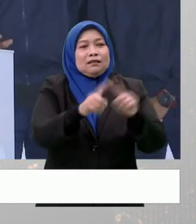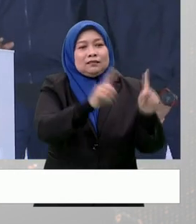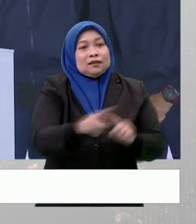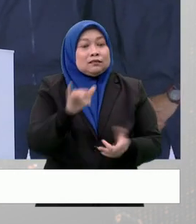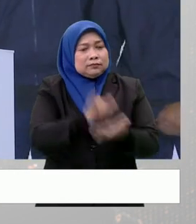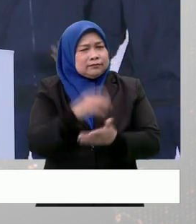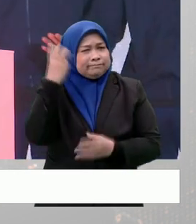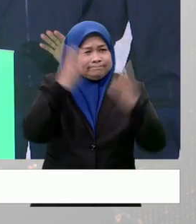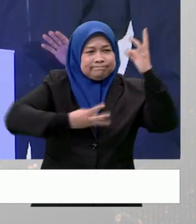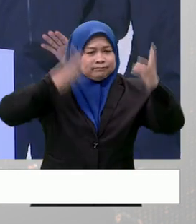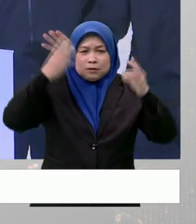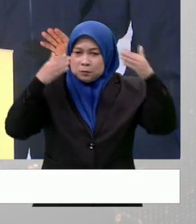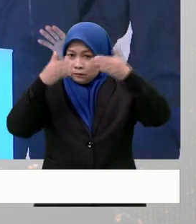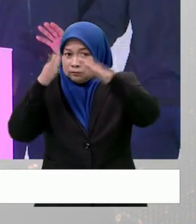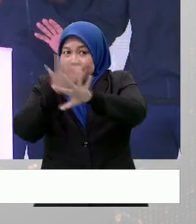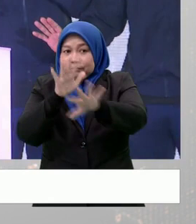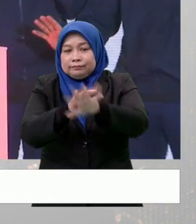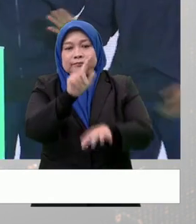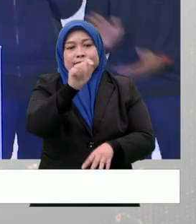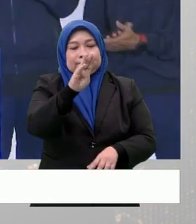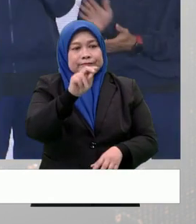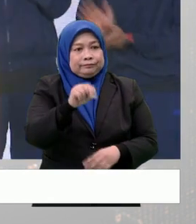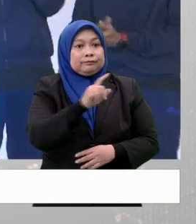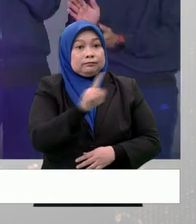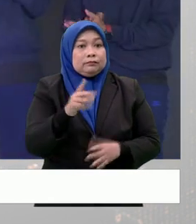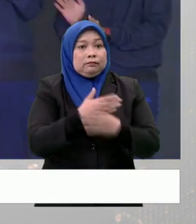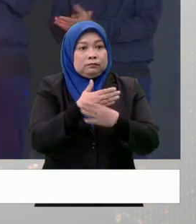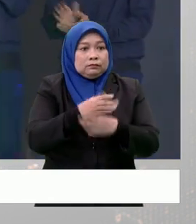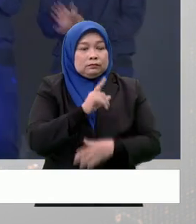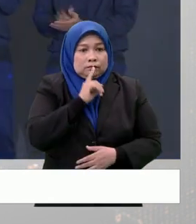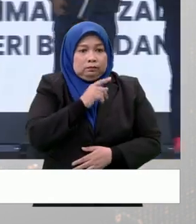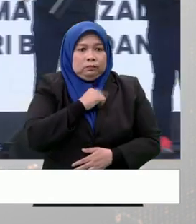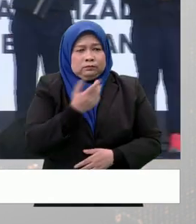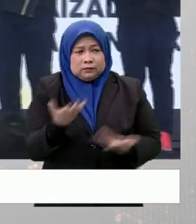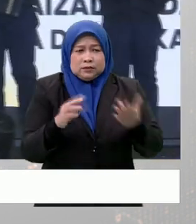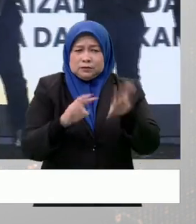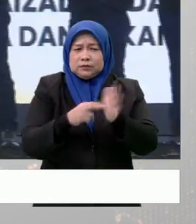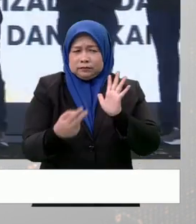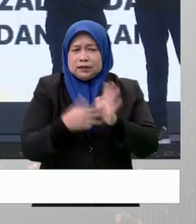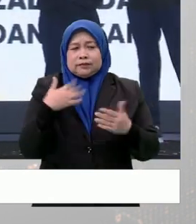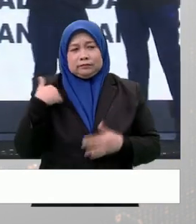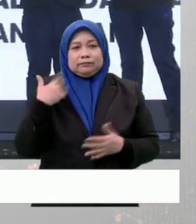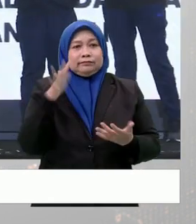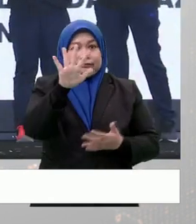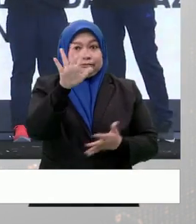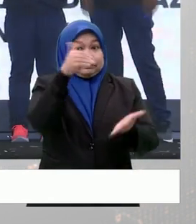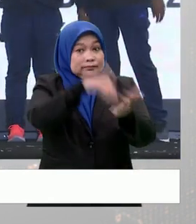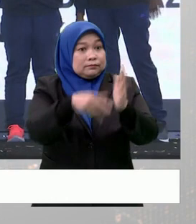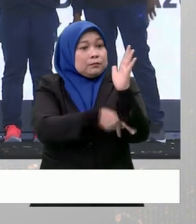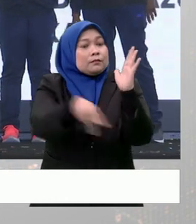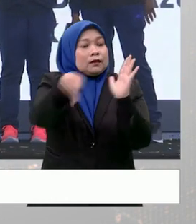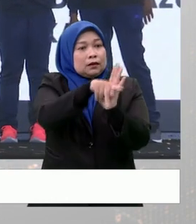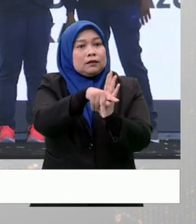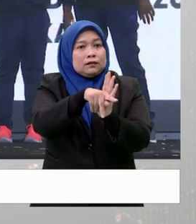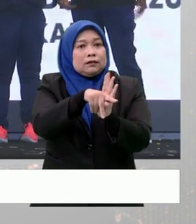menyebabkan ramai orang memberikan tumpuan kepada Tambun. Tapi ingin saya kongsikan sebenarnya, sebenarnya tidak kurang lima lagi kerusi Parlimen yang sebenarnya